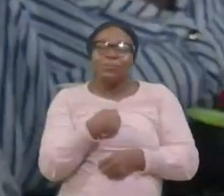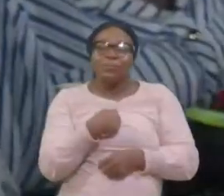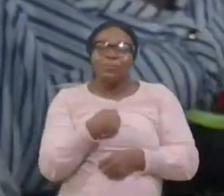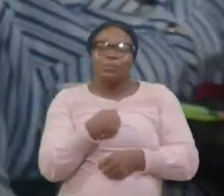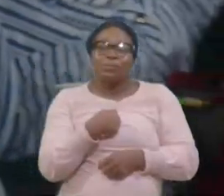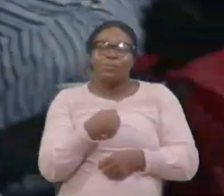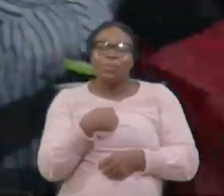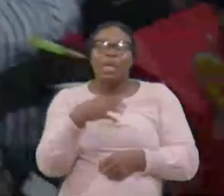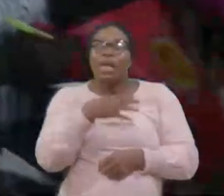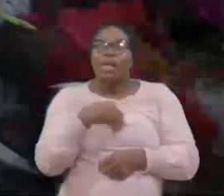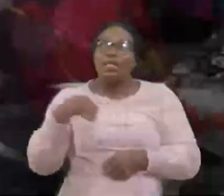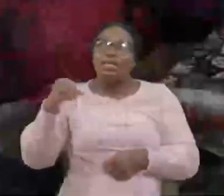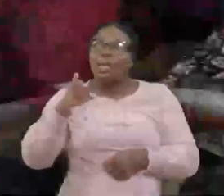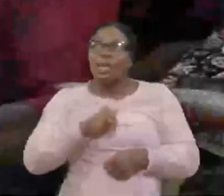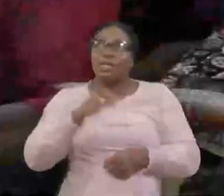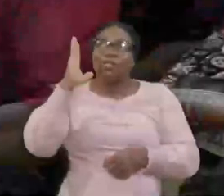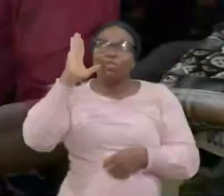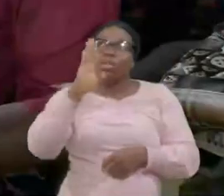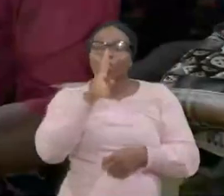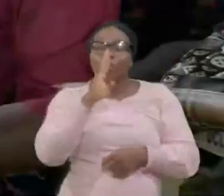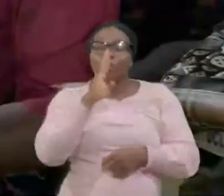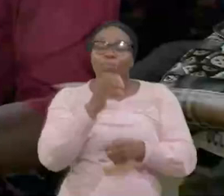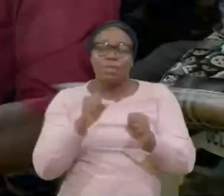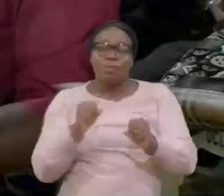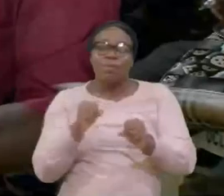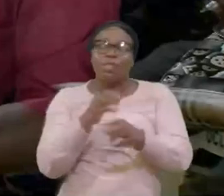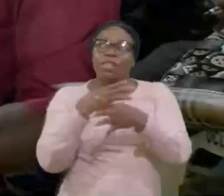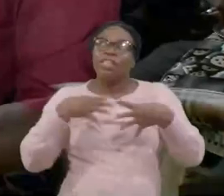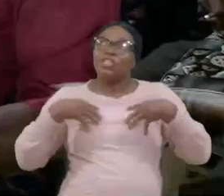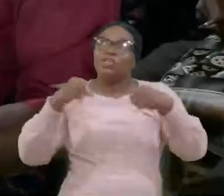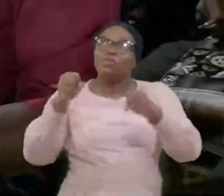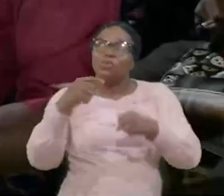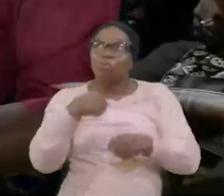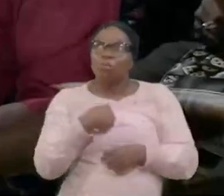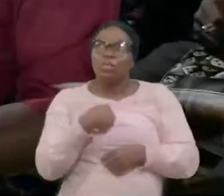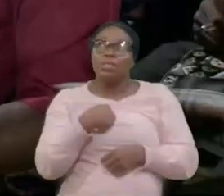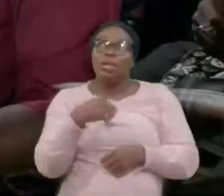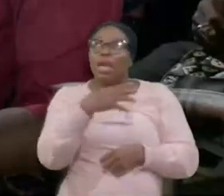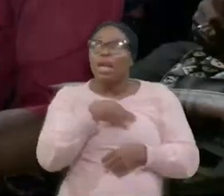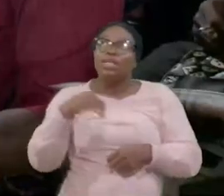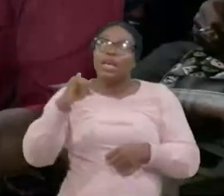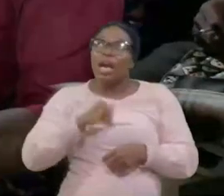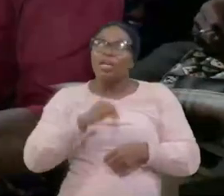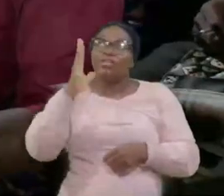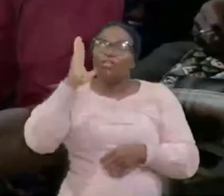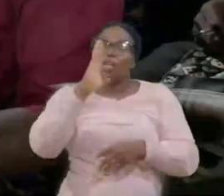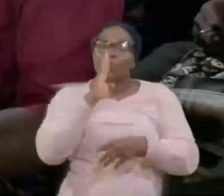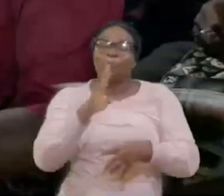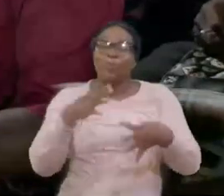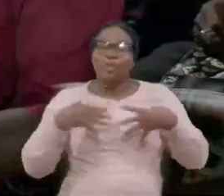Et je serai sauvé, Guéris-moi, Et je serai guéri,